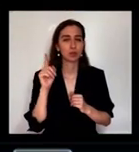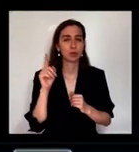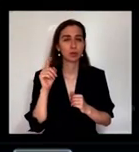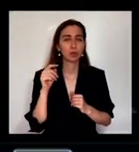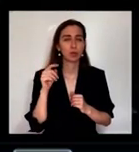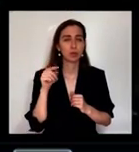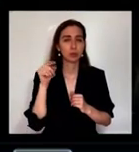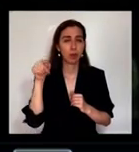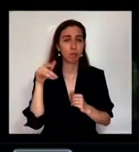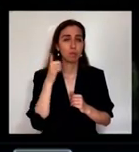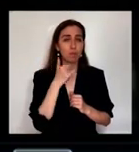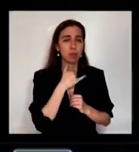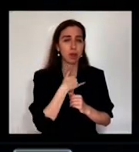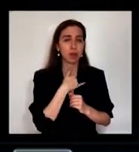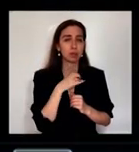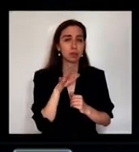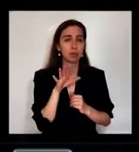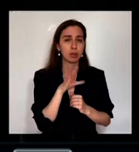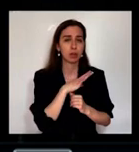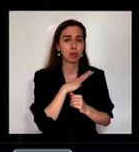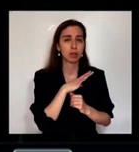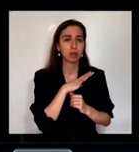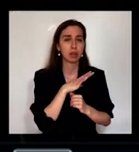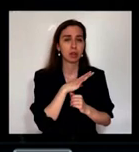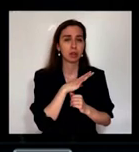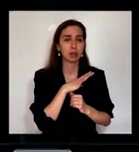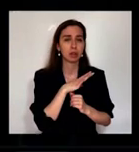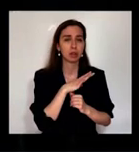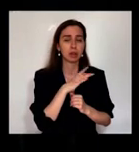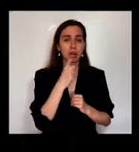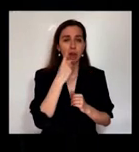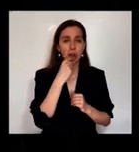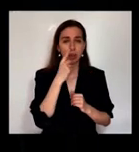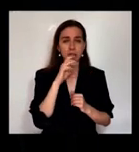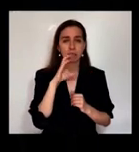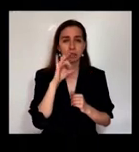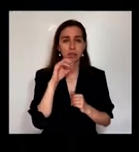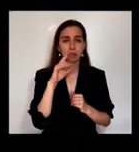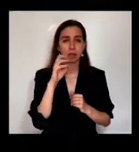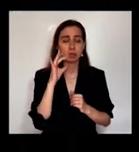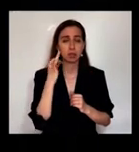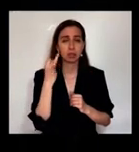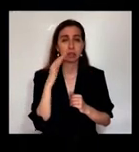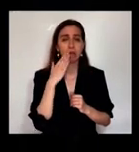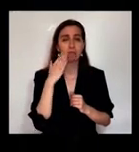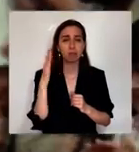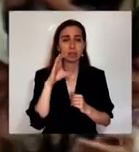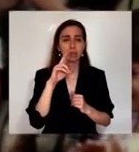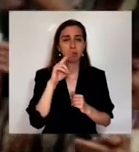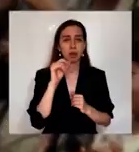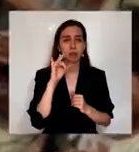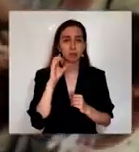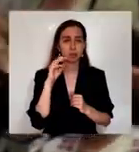у меня молоткастый, серпастый, советский паспорт.